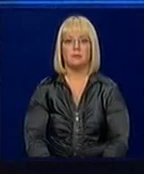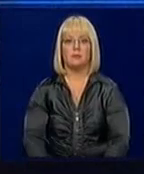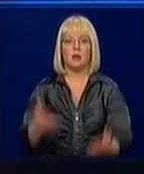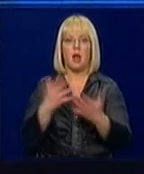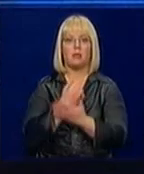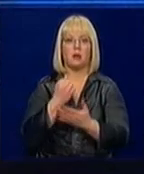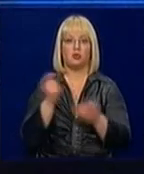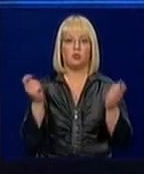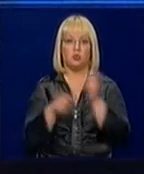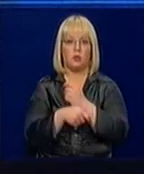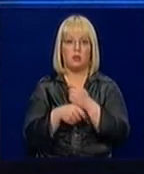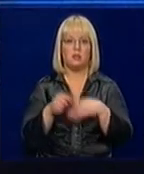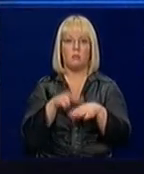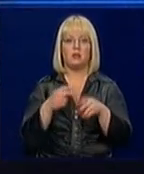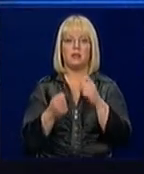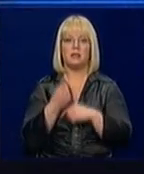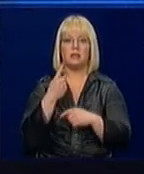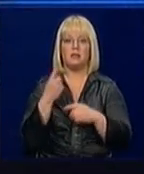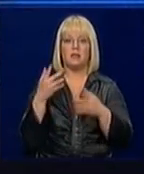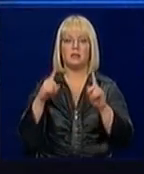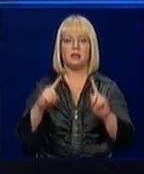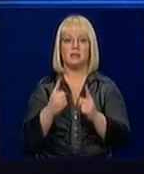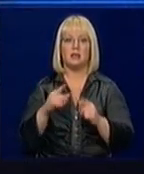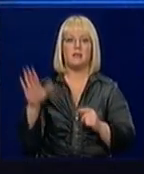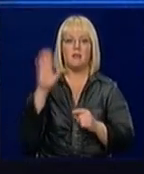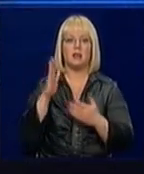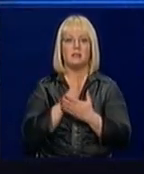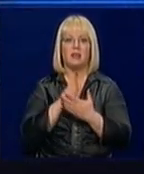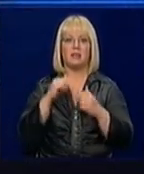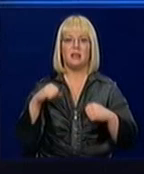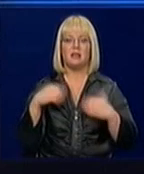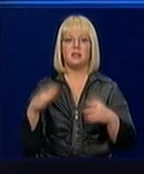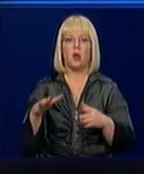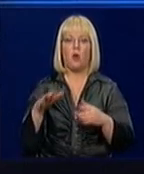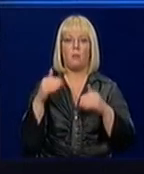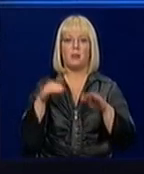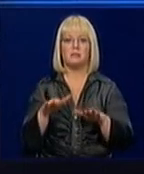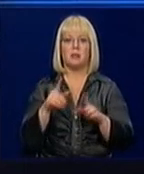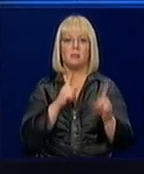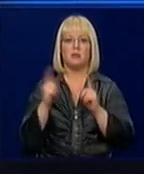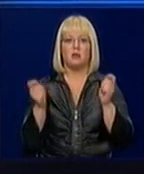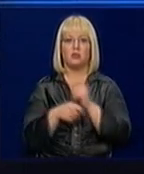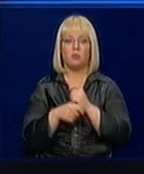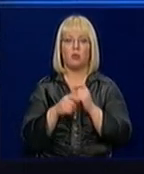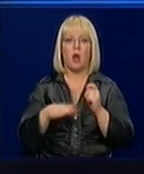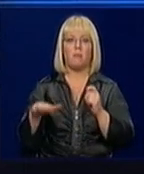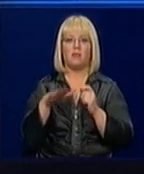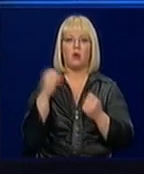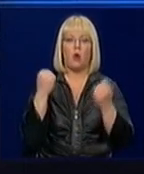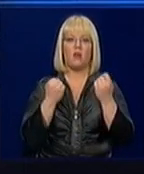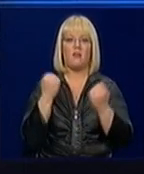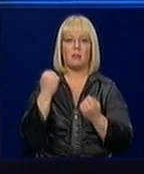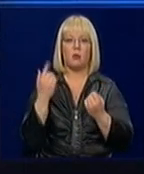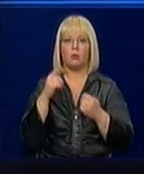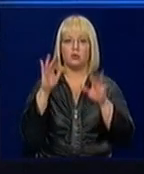Atrasts un sodīts. Policijai izdevies sadzīt pēdas un valsts vidas dienas jau piespriedis administratīvo sodu apvidus